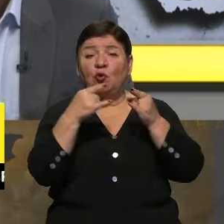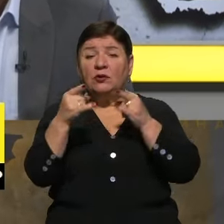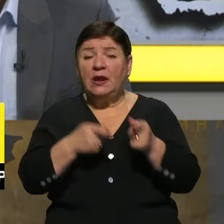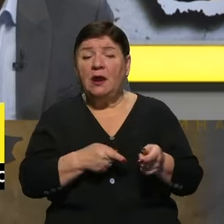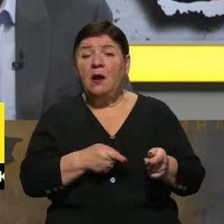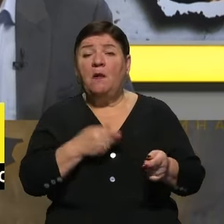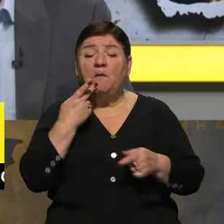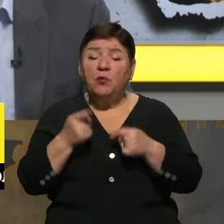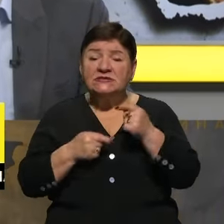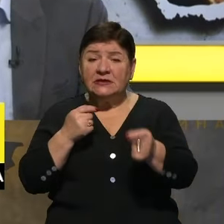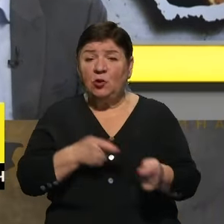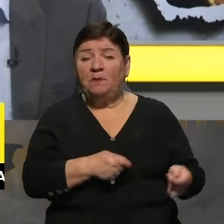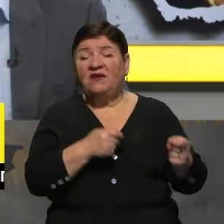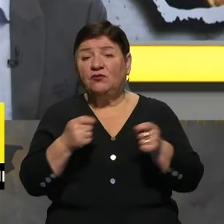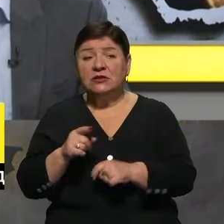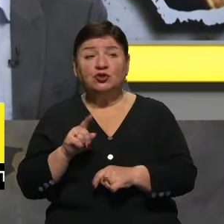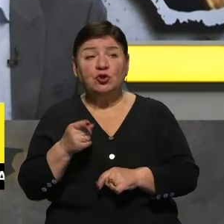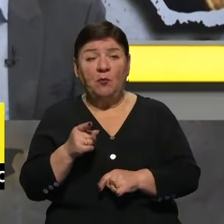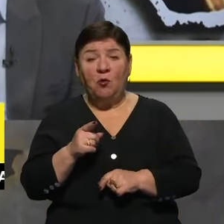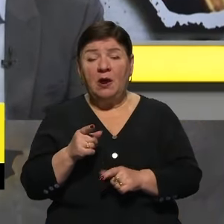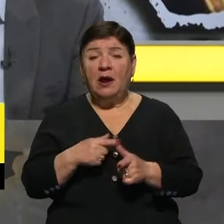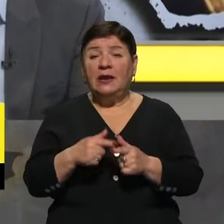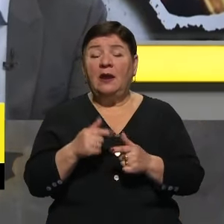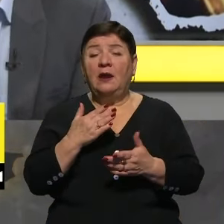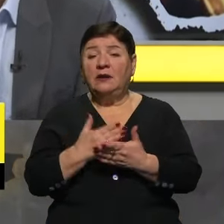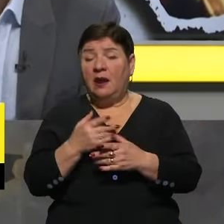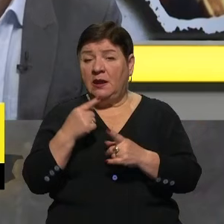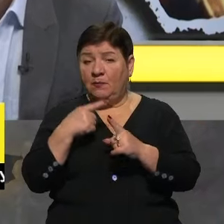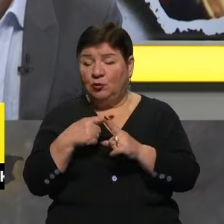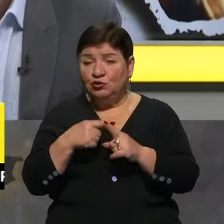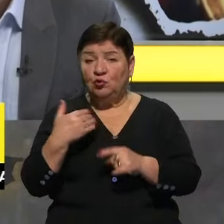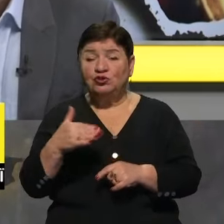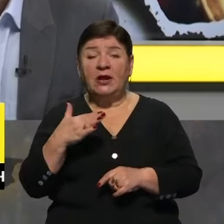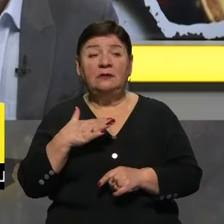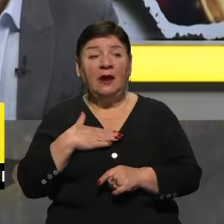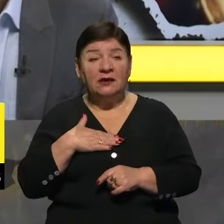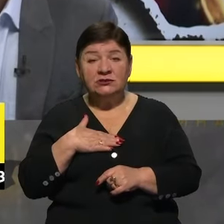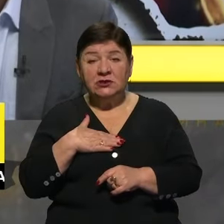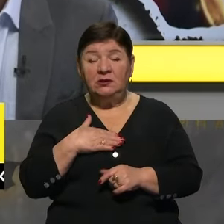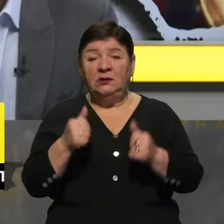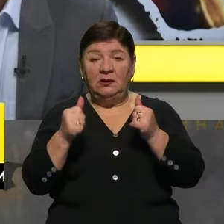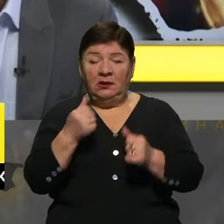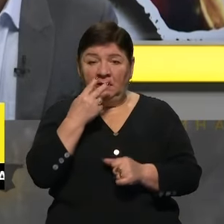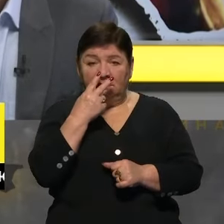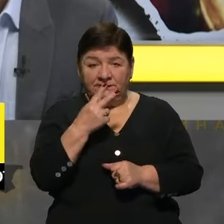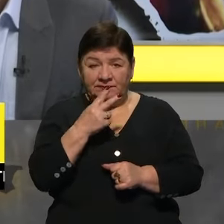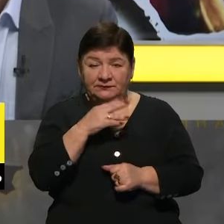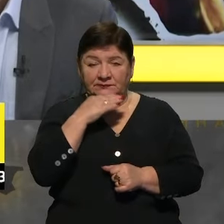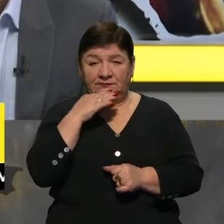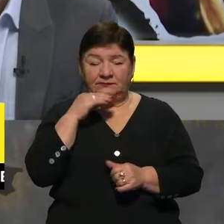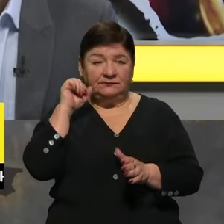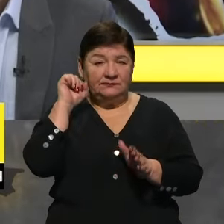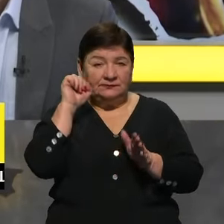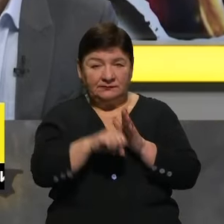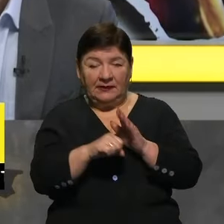підвозять. Чому? Але є і плюс, вже наші добряче поклали їхніх дронів, навчилися